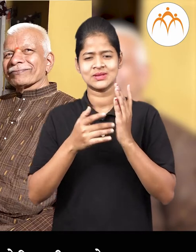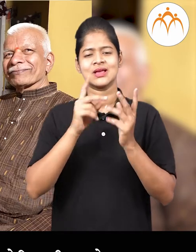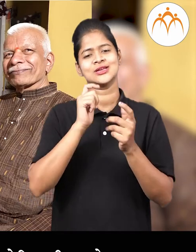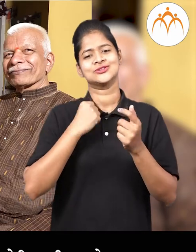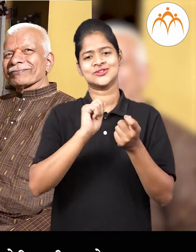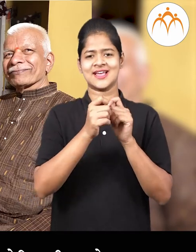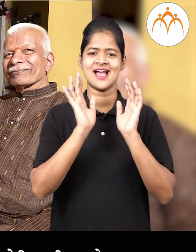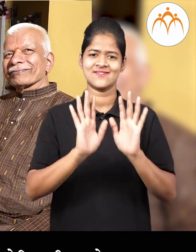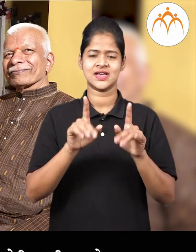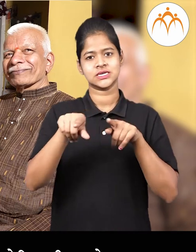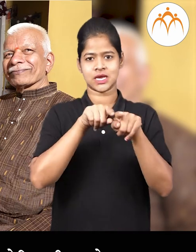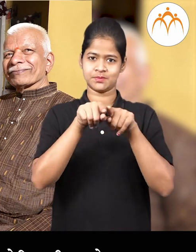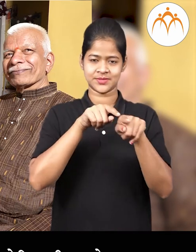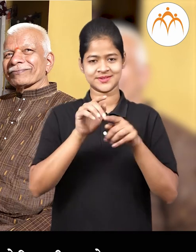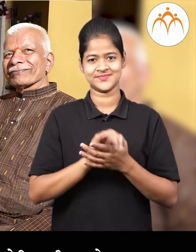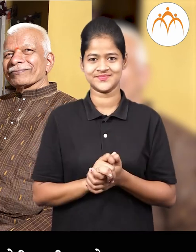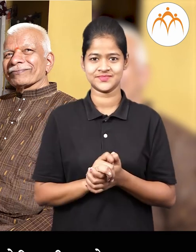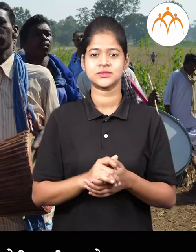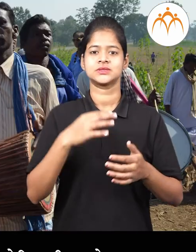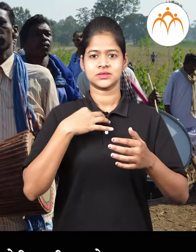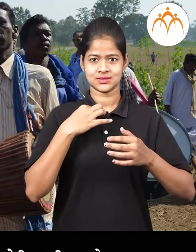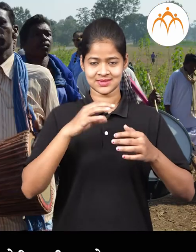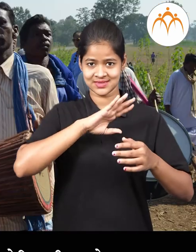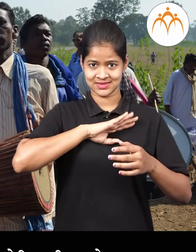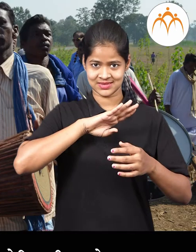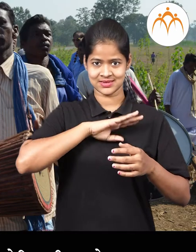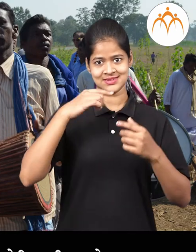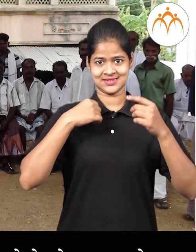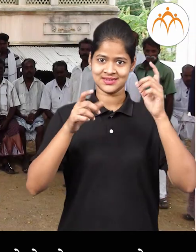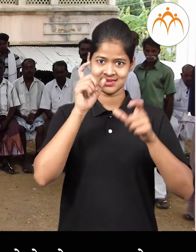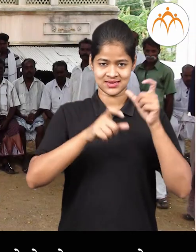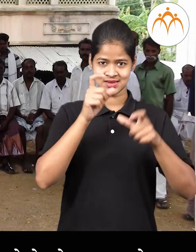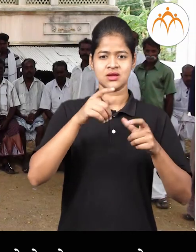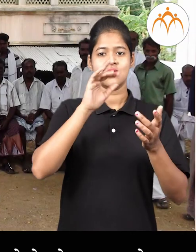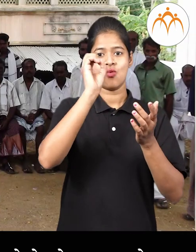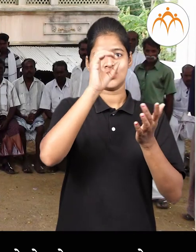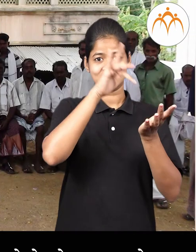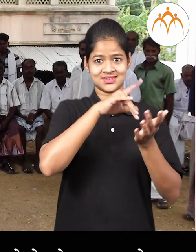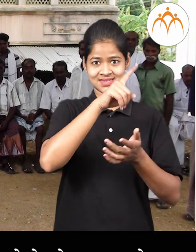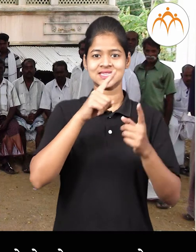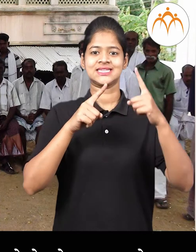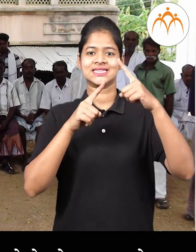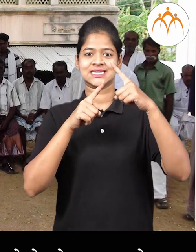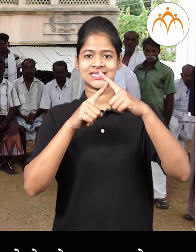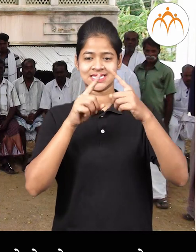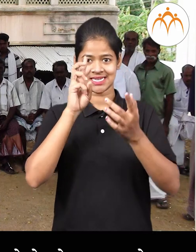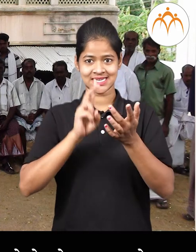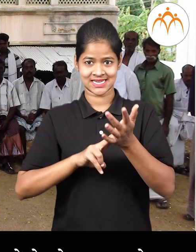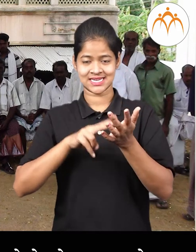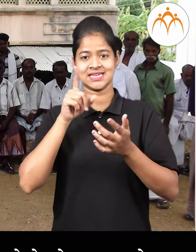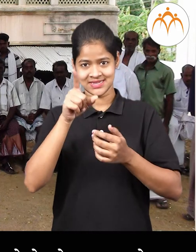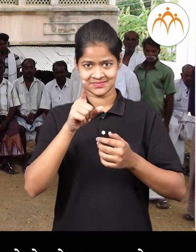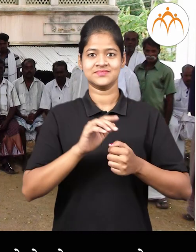उदाहरनार्थ महाराष्ट्रातिल लोग, ओरिसातिल लोग, तामिल नाडुतिल लोग यांचा कपड़ान मधे